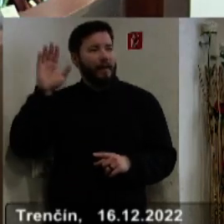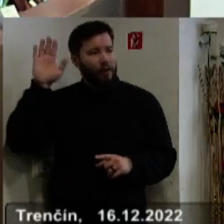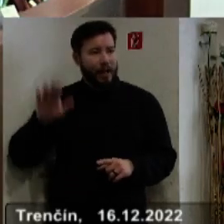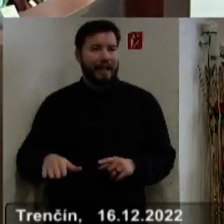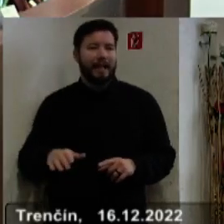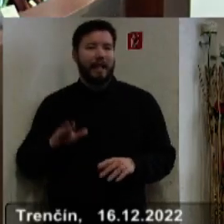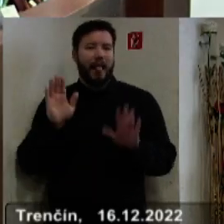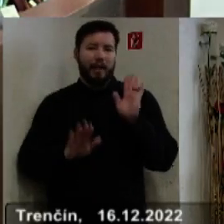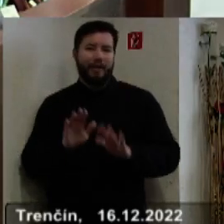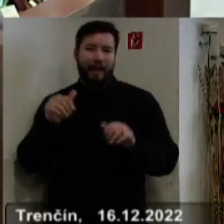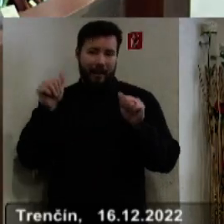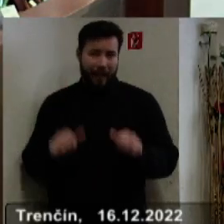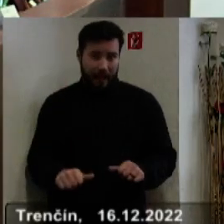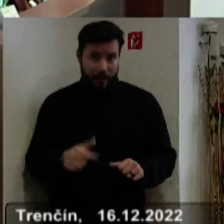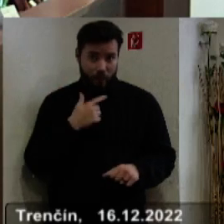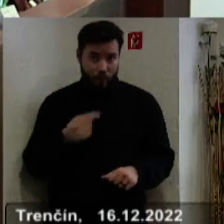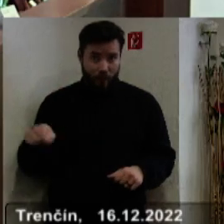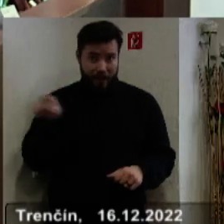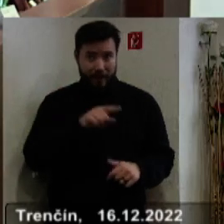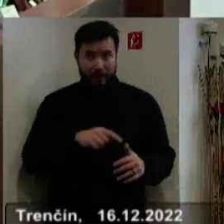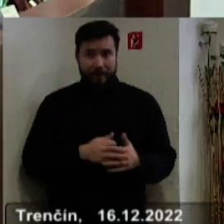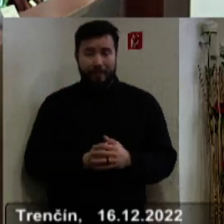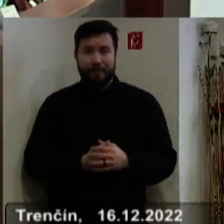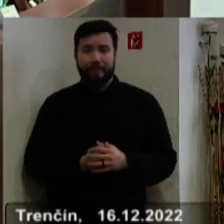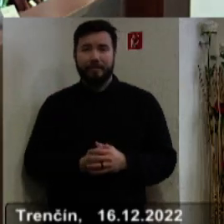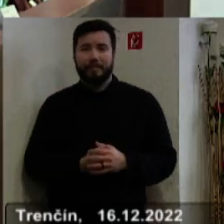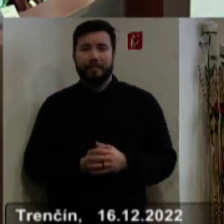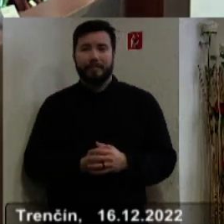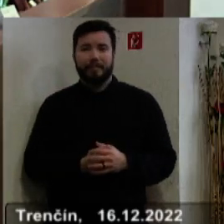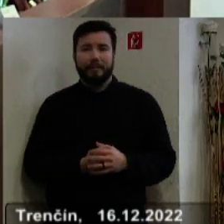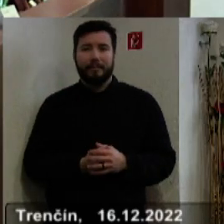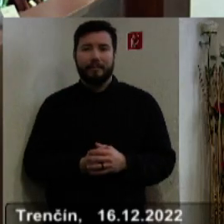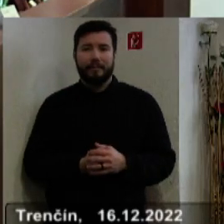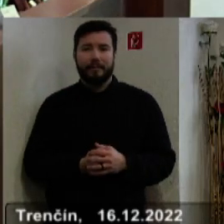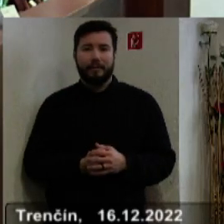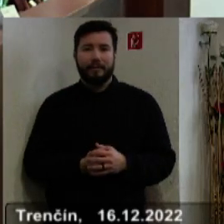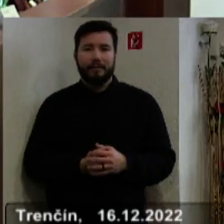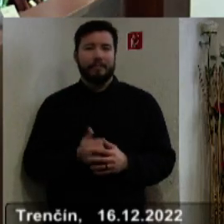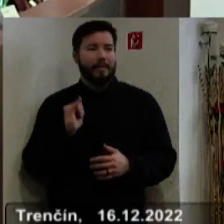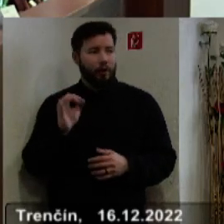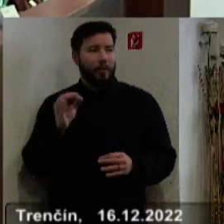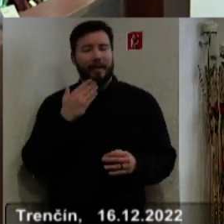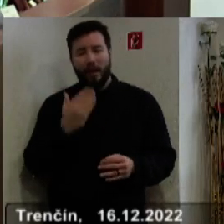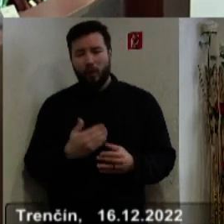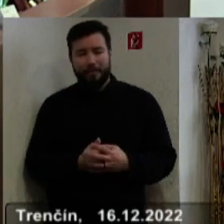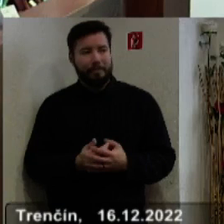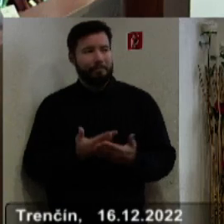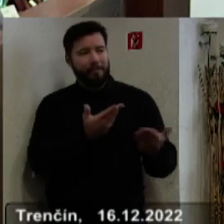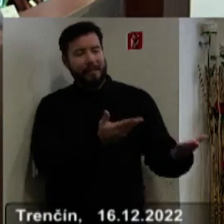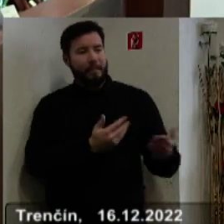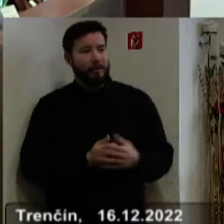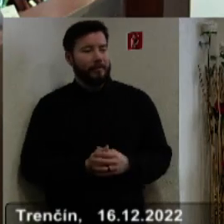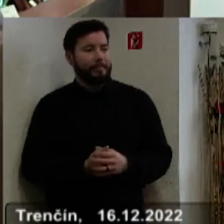hlasovali potom naraz, ak súhlasíte, pani poslankyňa, pani poslanci. Dobre, ďakujem. Takže, heľa, nech sa páči